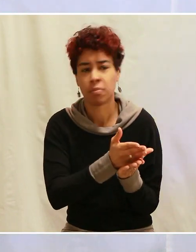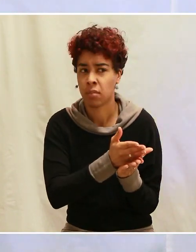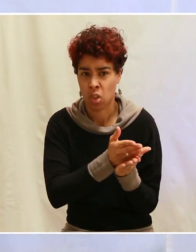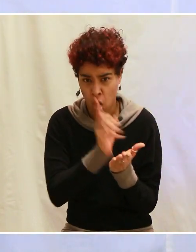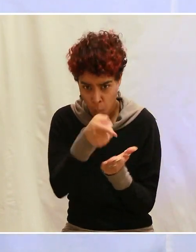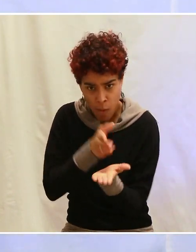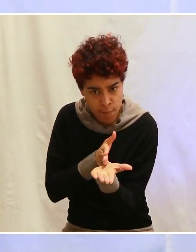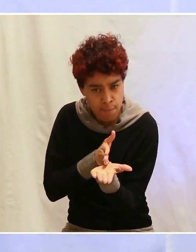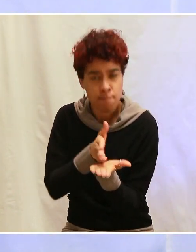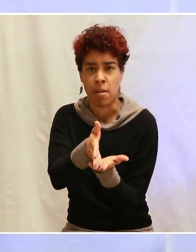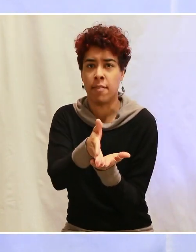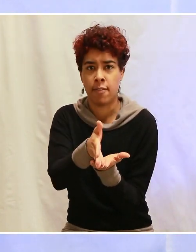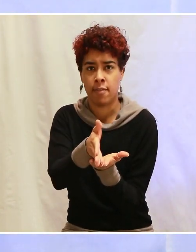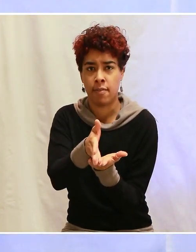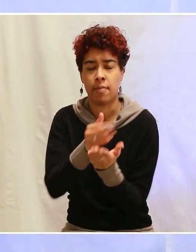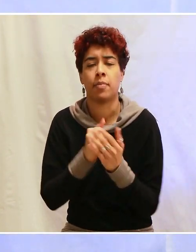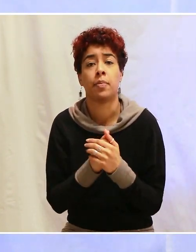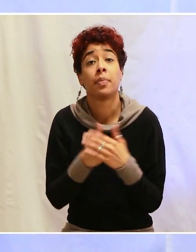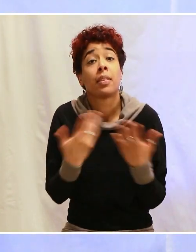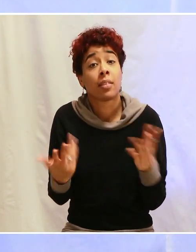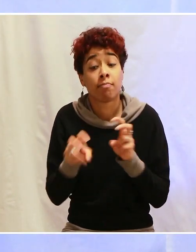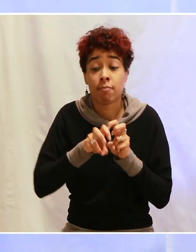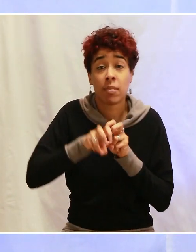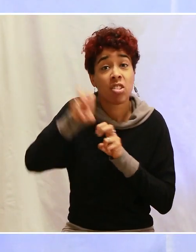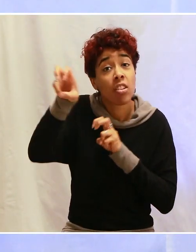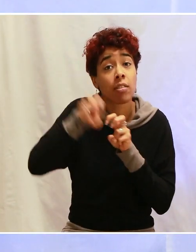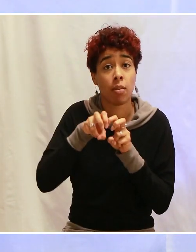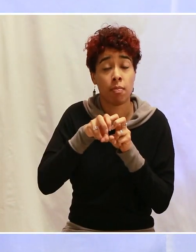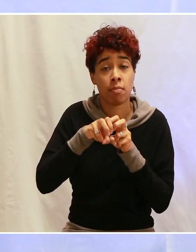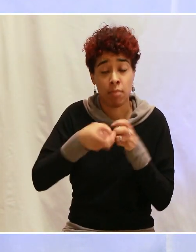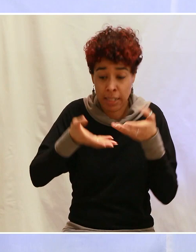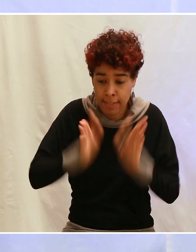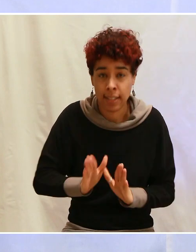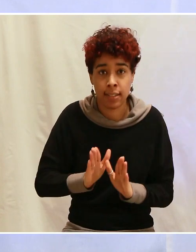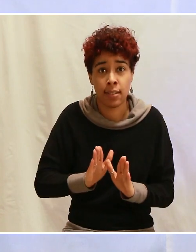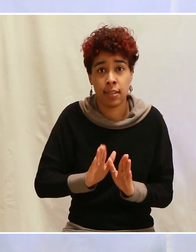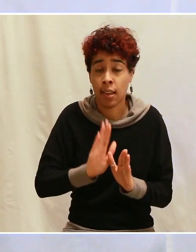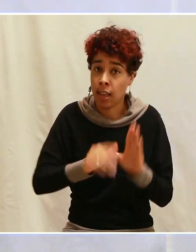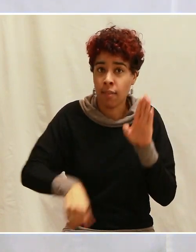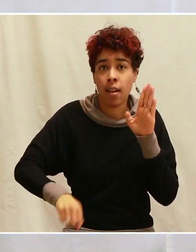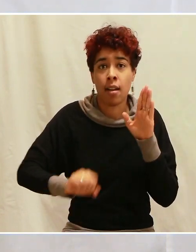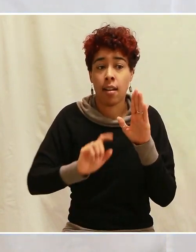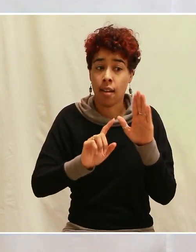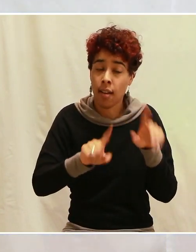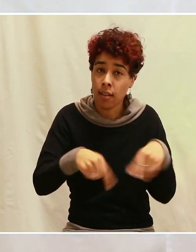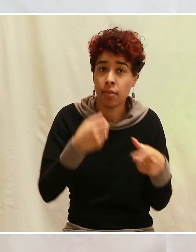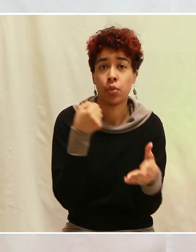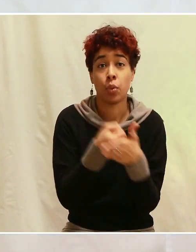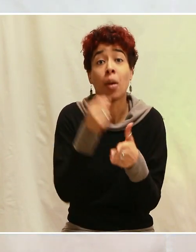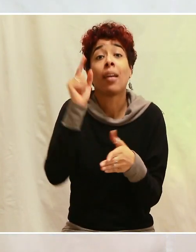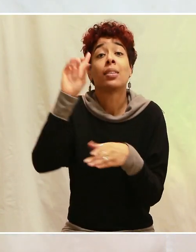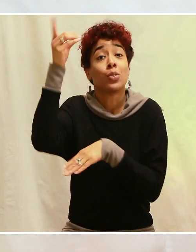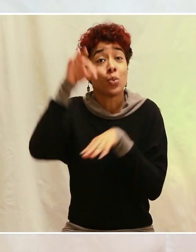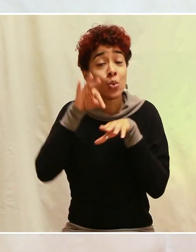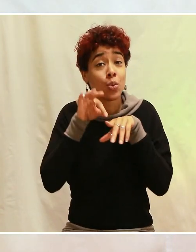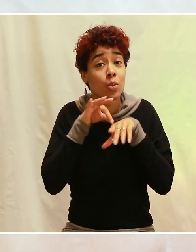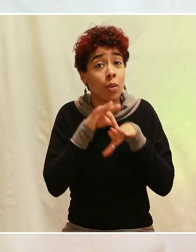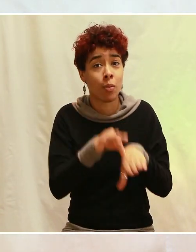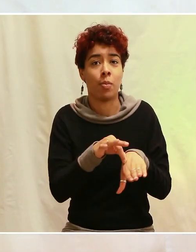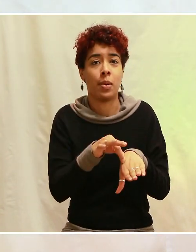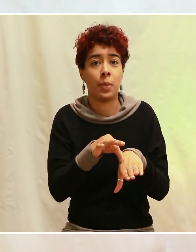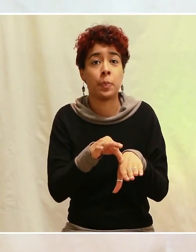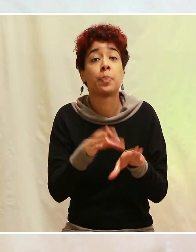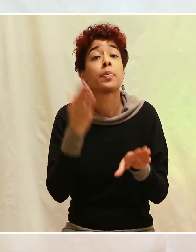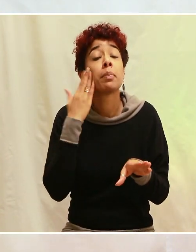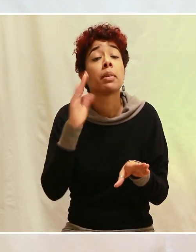» Donc Jacob, lui, il prend une décision et il y va. Et Dieu l'accompagne. Si aujourd'hui tu prends une décision pour Dieu que Dieu te demande depuis